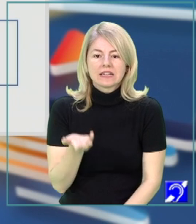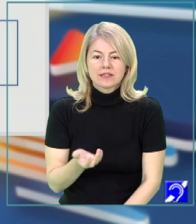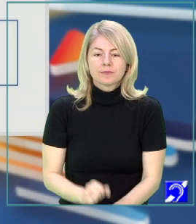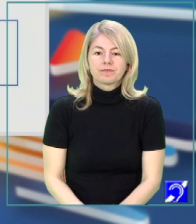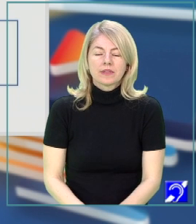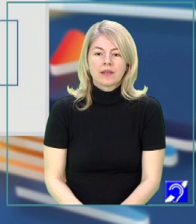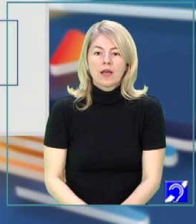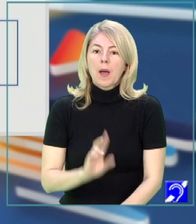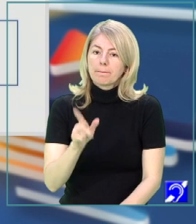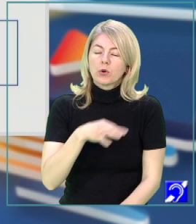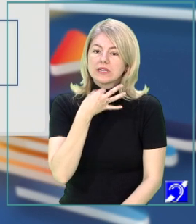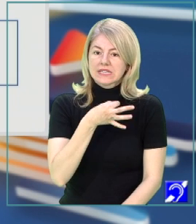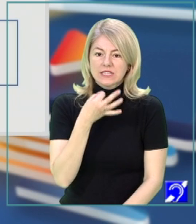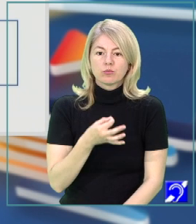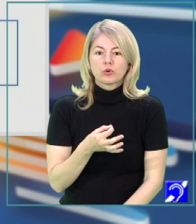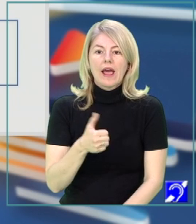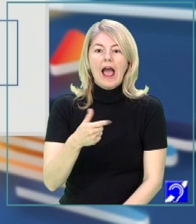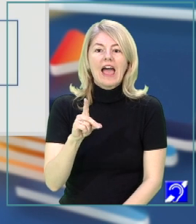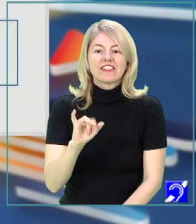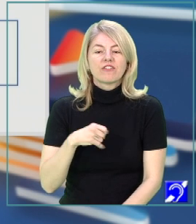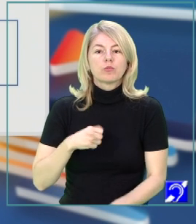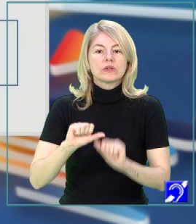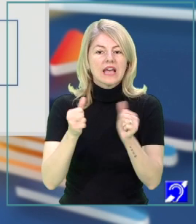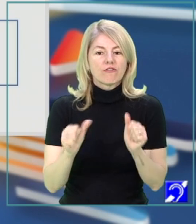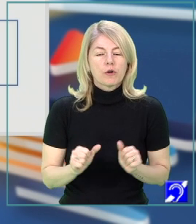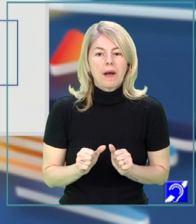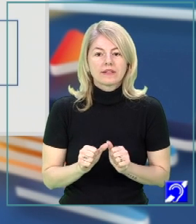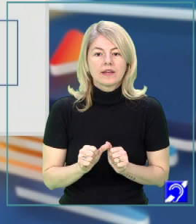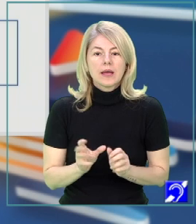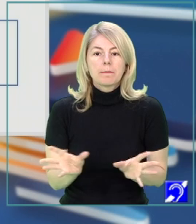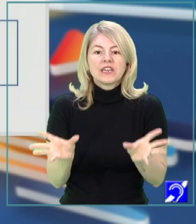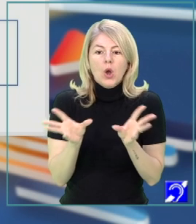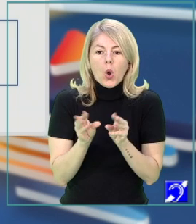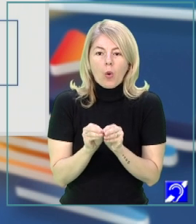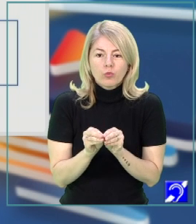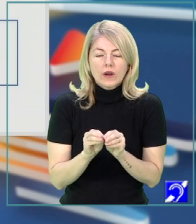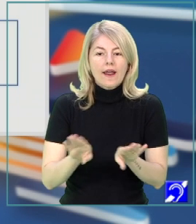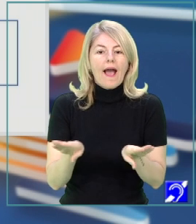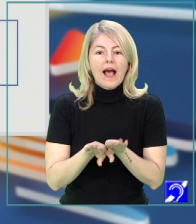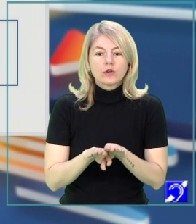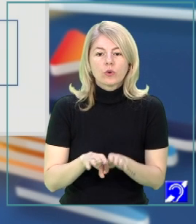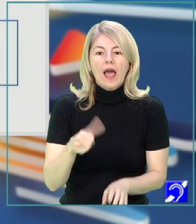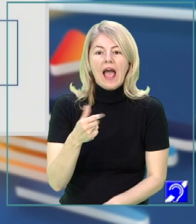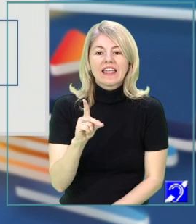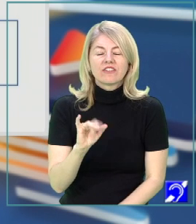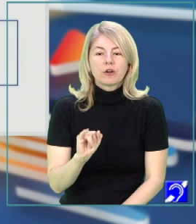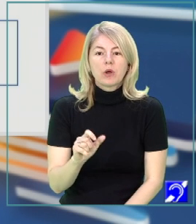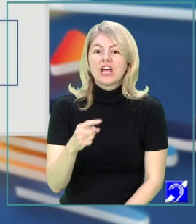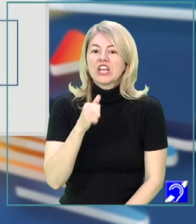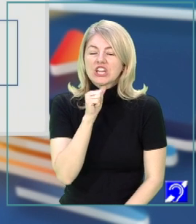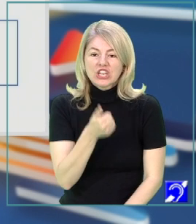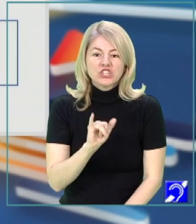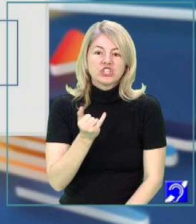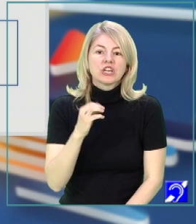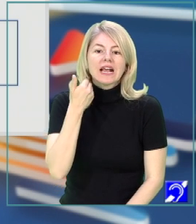Prin urmare, pot să spun că adverbul s-a format prin compunere, prin alăturarea adverbelor nici